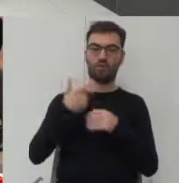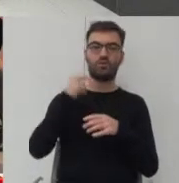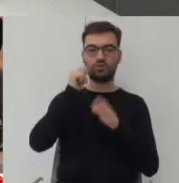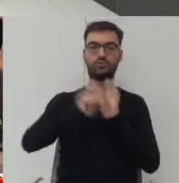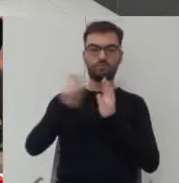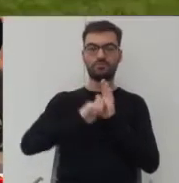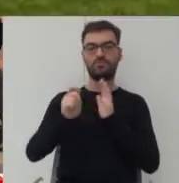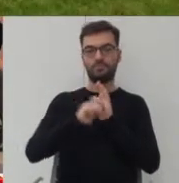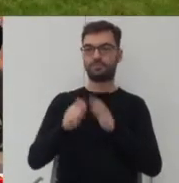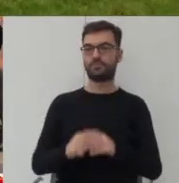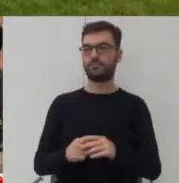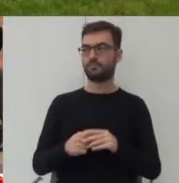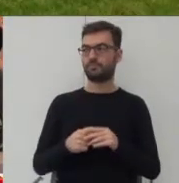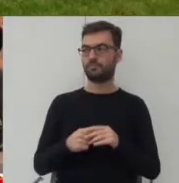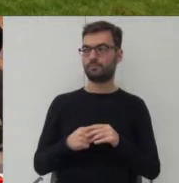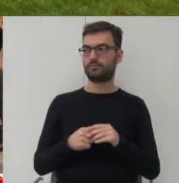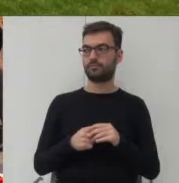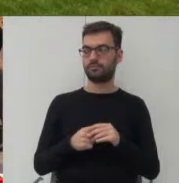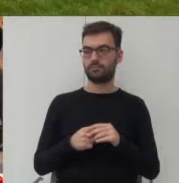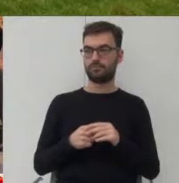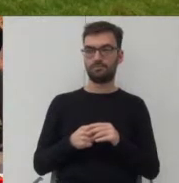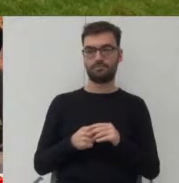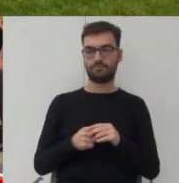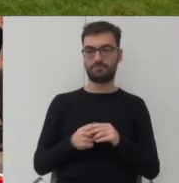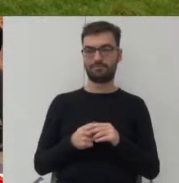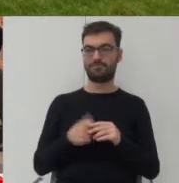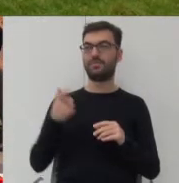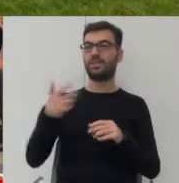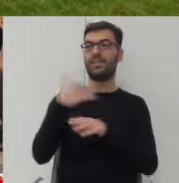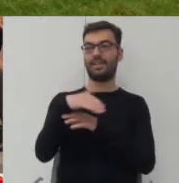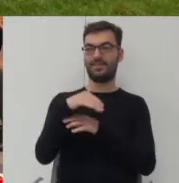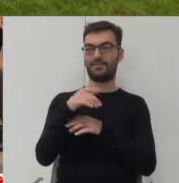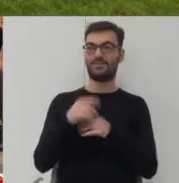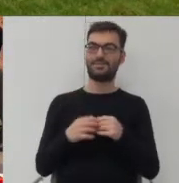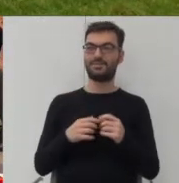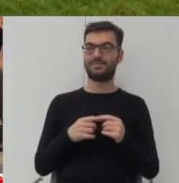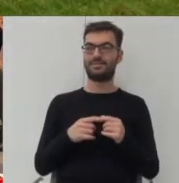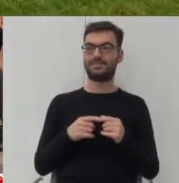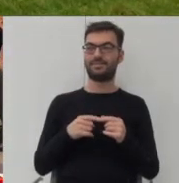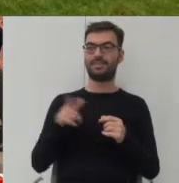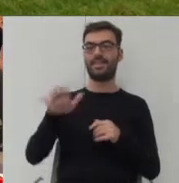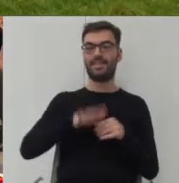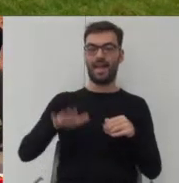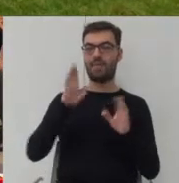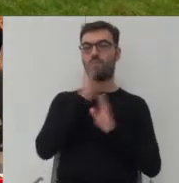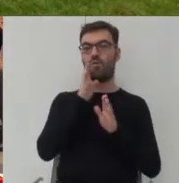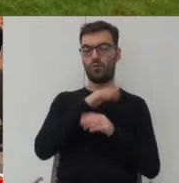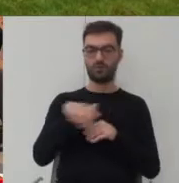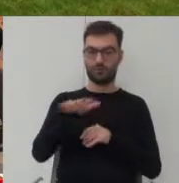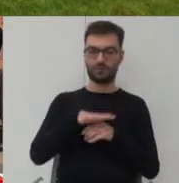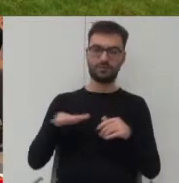Natomiast jeśli przechodzimy już na zewnątrz budynku, to ten teren podwórka, czy